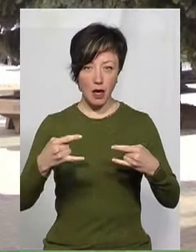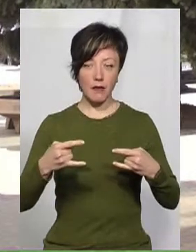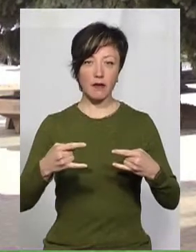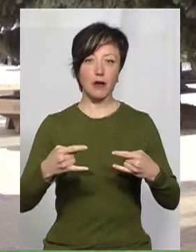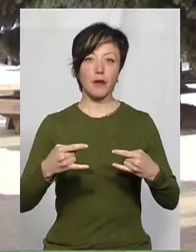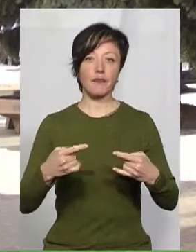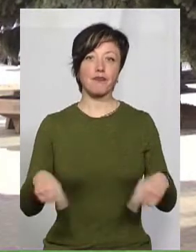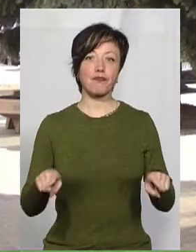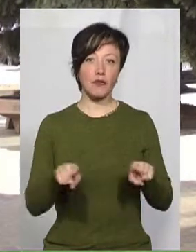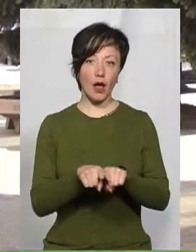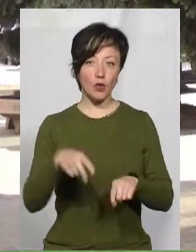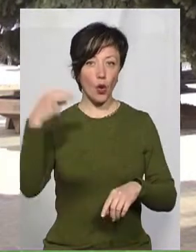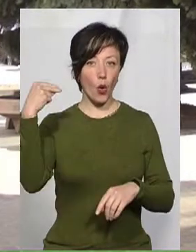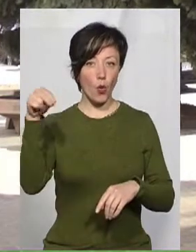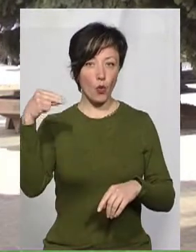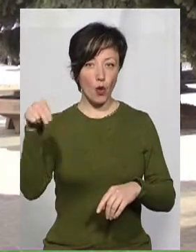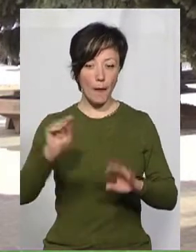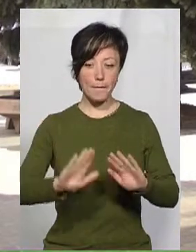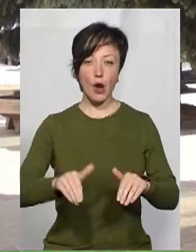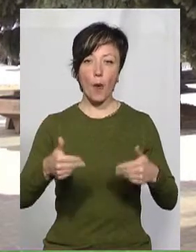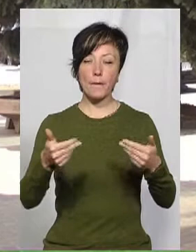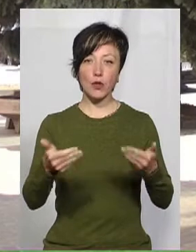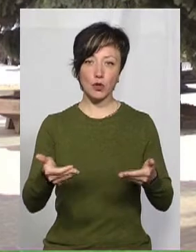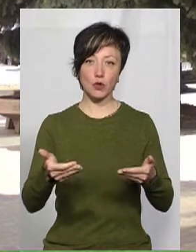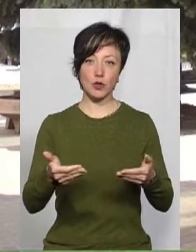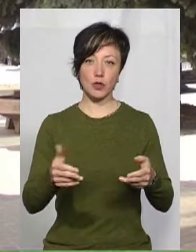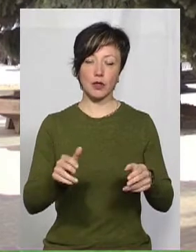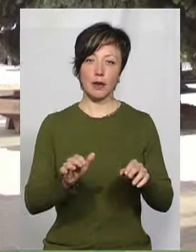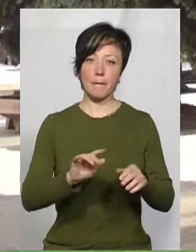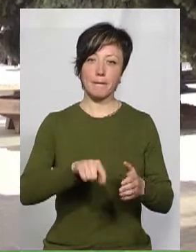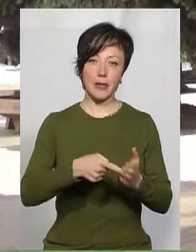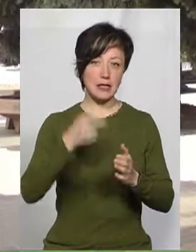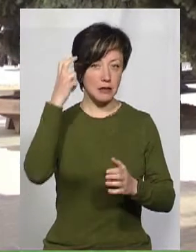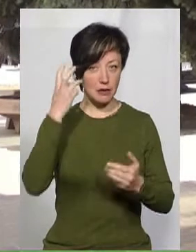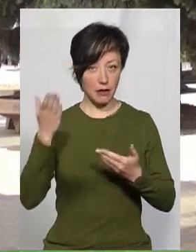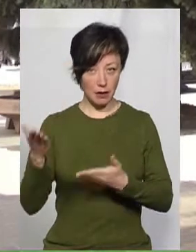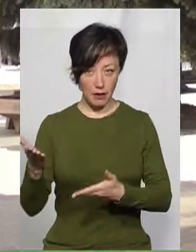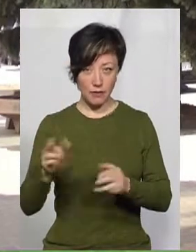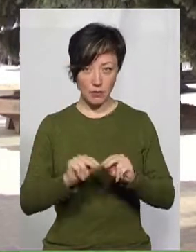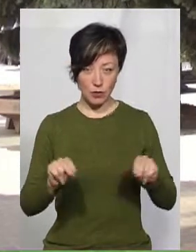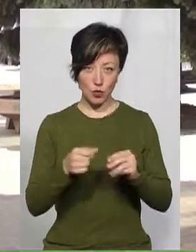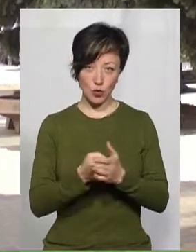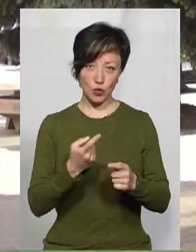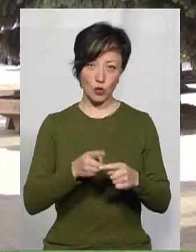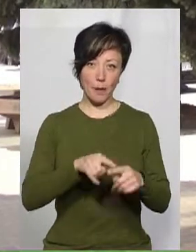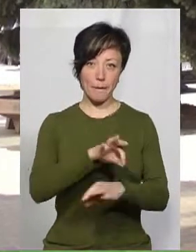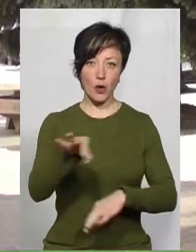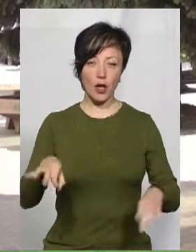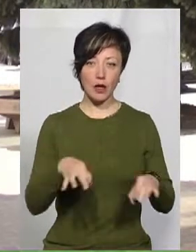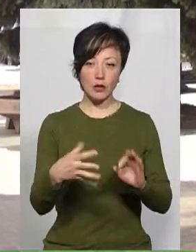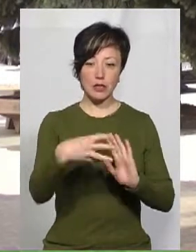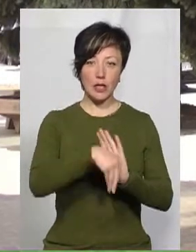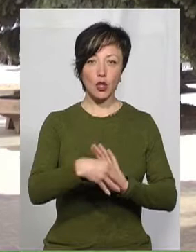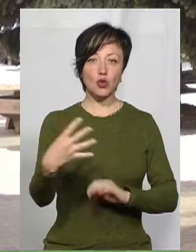також уроки, які пропонуються учителями міста Києва. До даного проєкту залучено